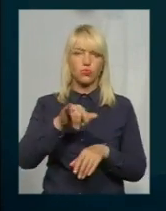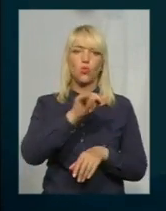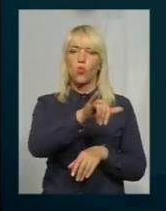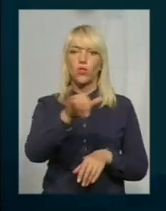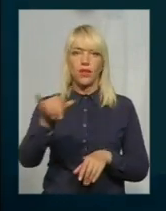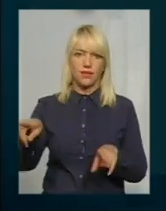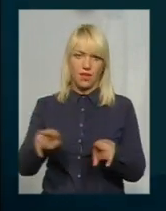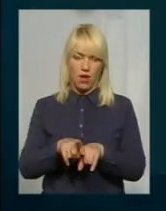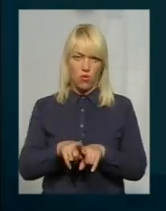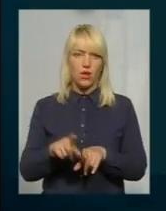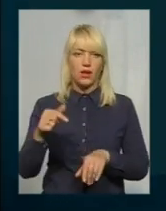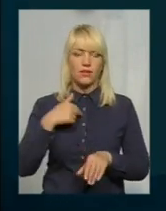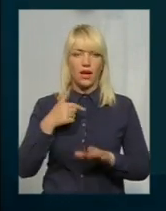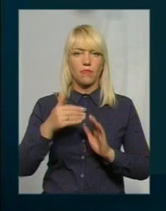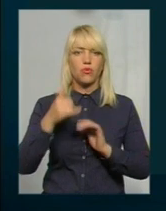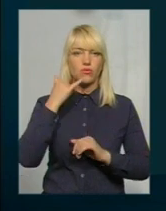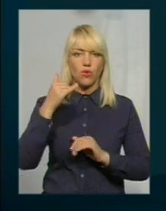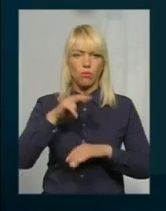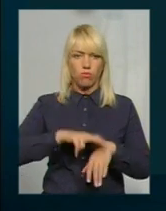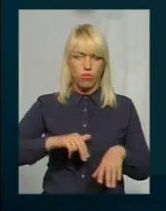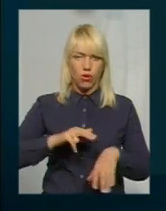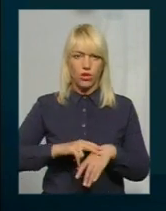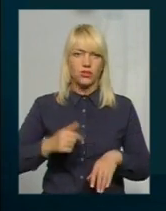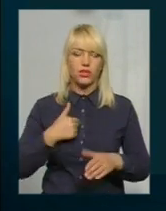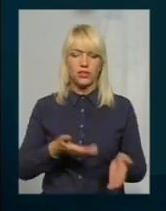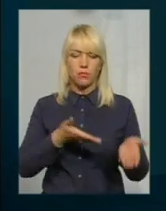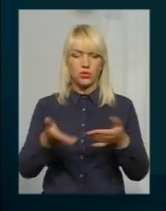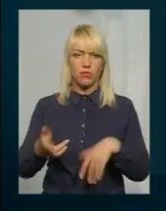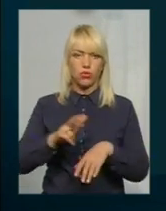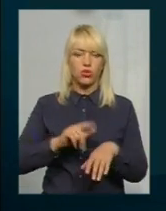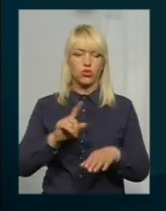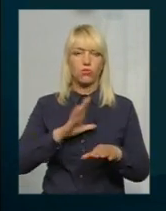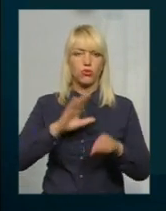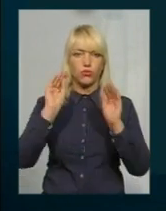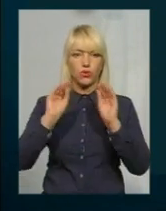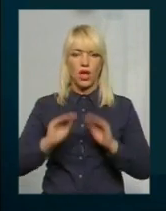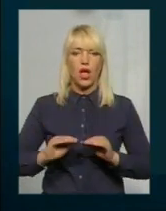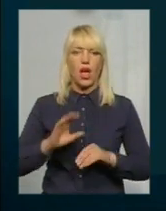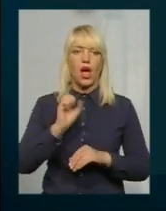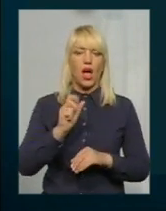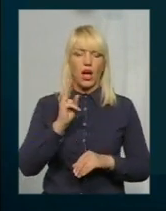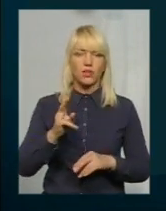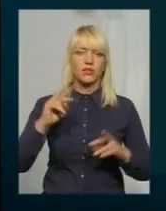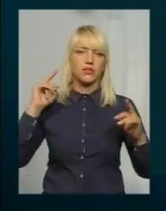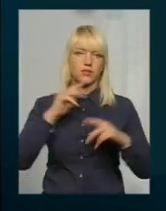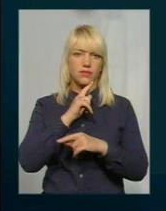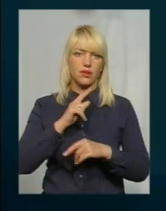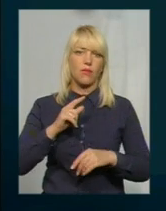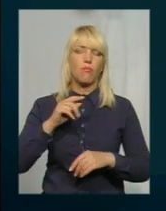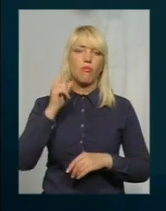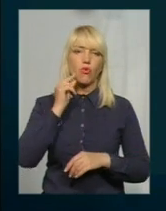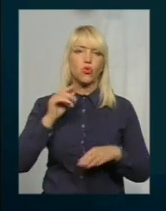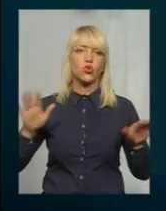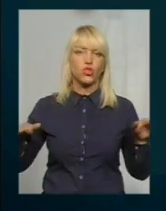Я зробив змінок поліції, продовжив представників поліції, щоб вони зафіксували факт утрунення бжіл. Приїхали представники поліції,